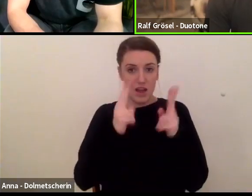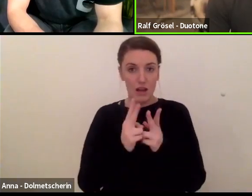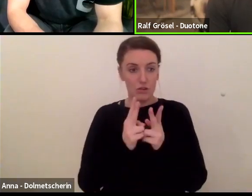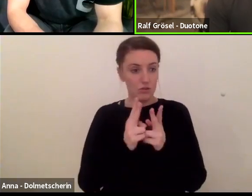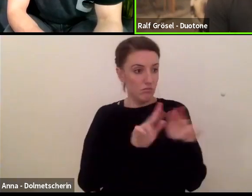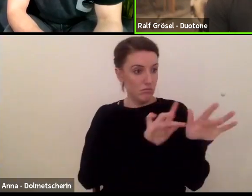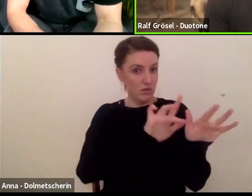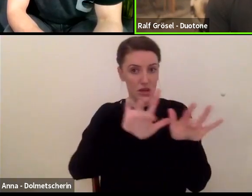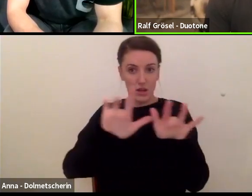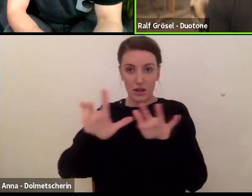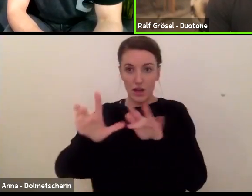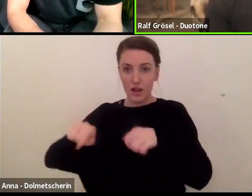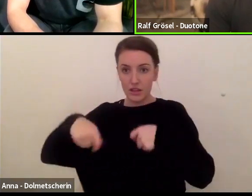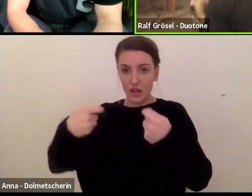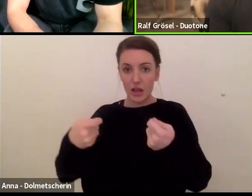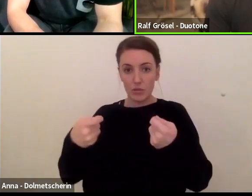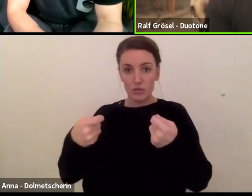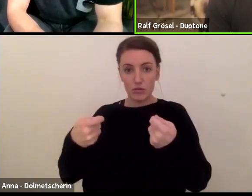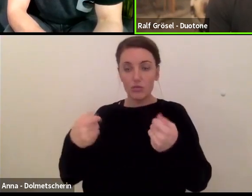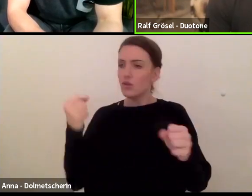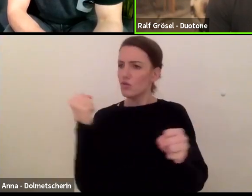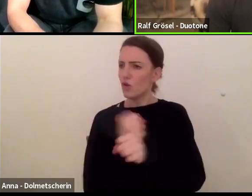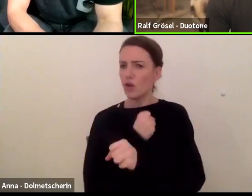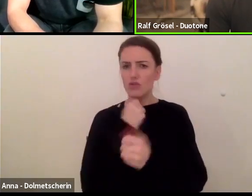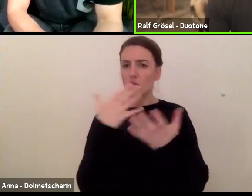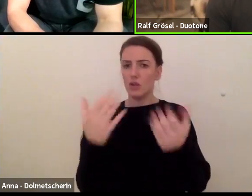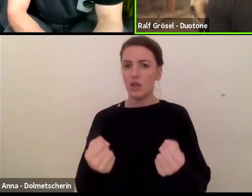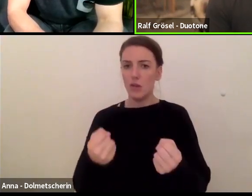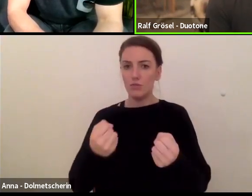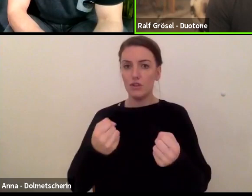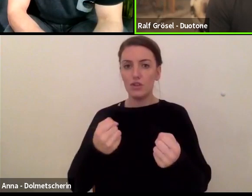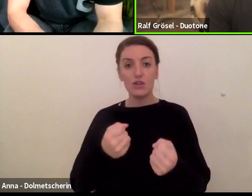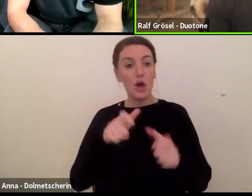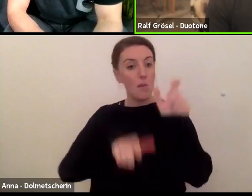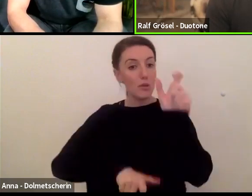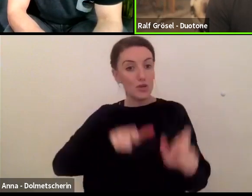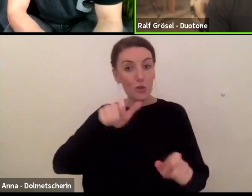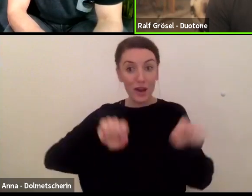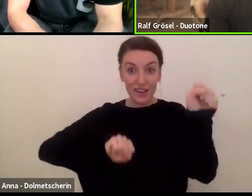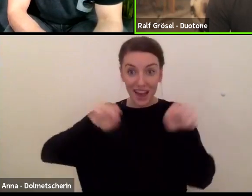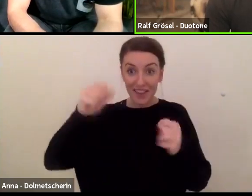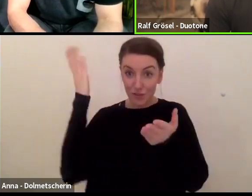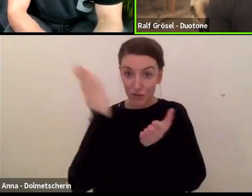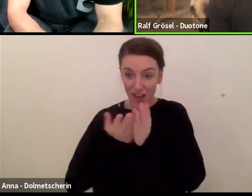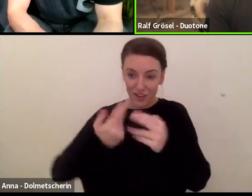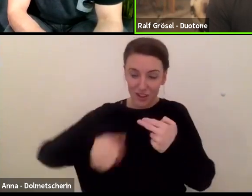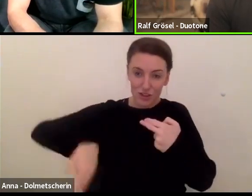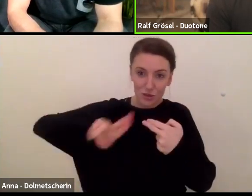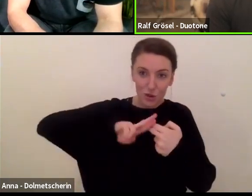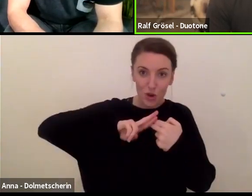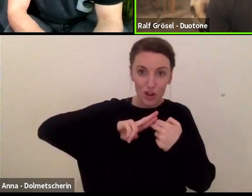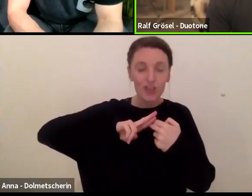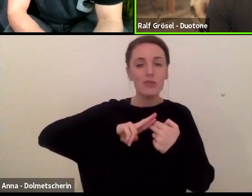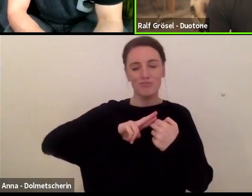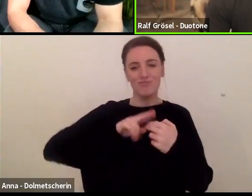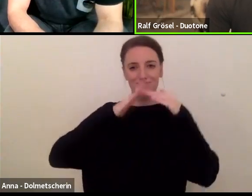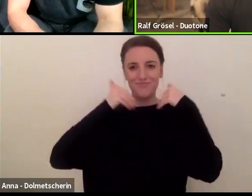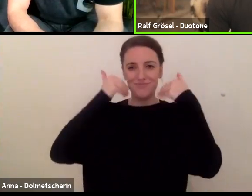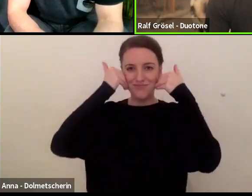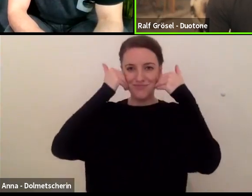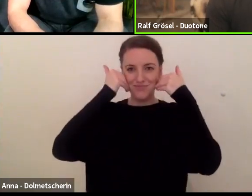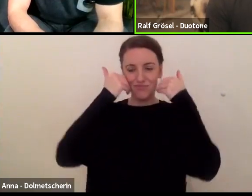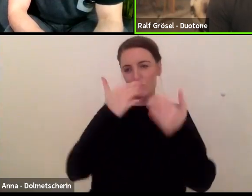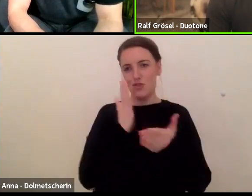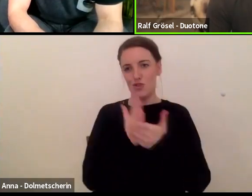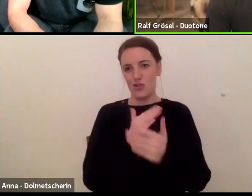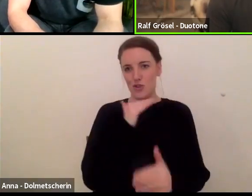und letztendlich kommen die Leute mit einem Lächeln vom Wasser zum größten Teil und das ist ja letztendlich die Aussage genug, die